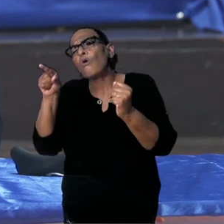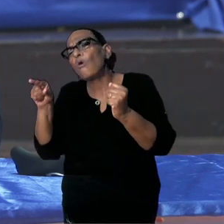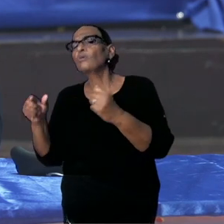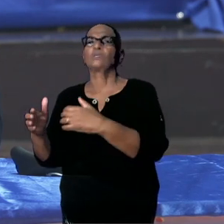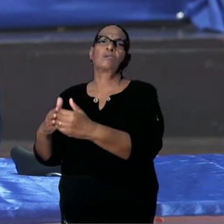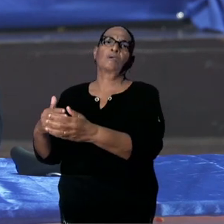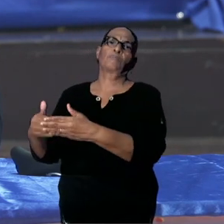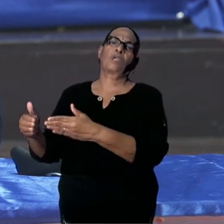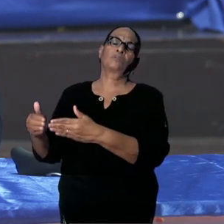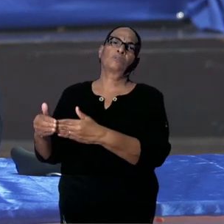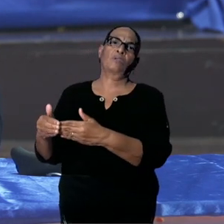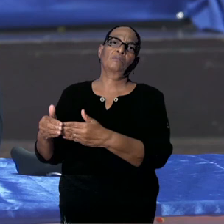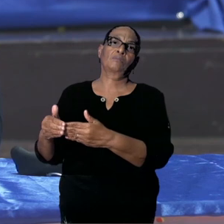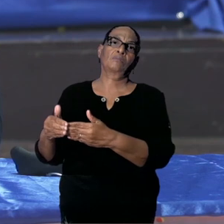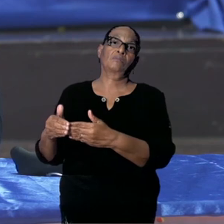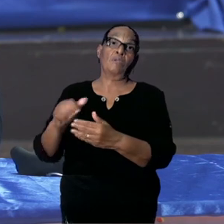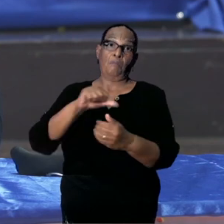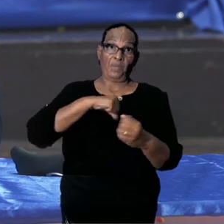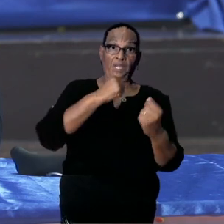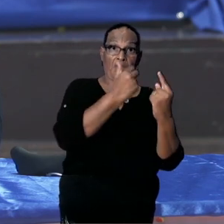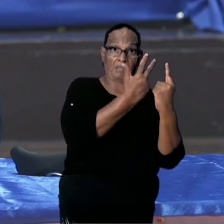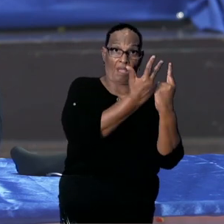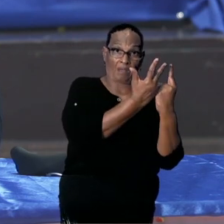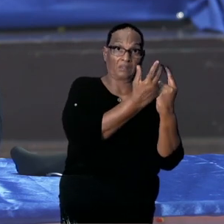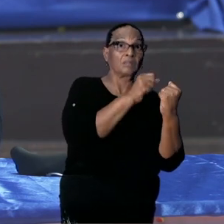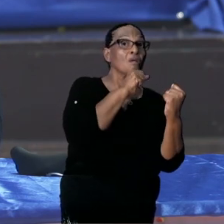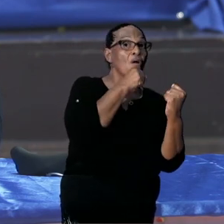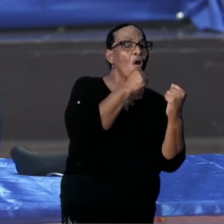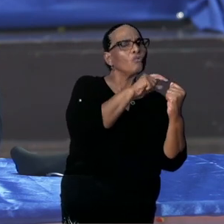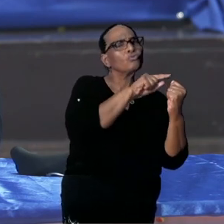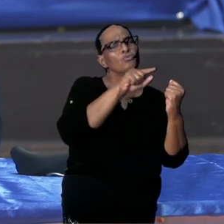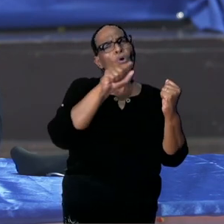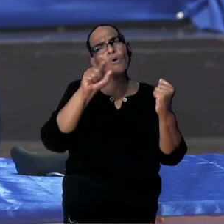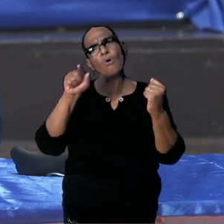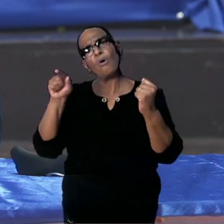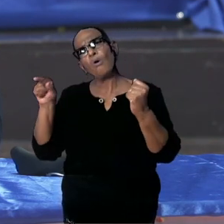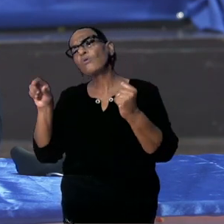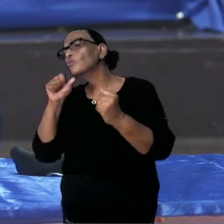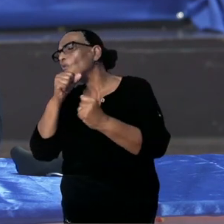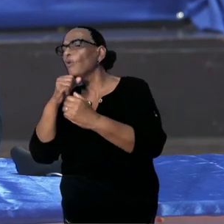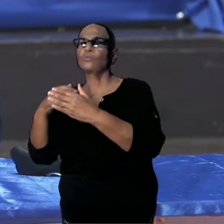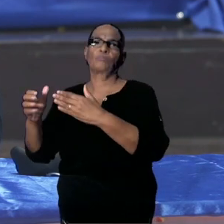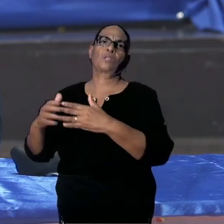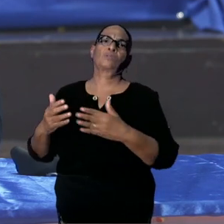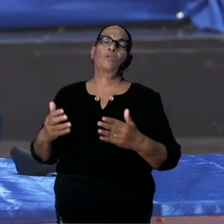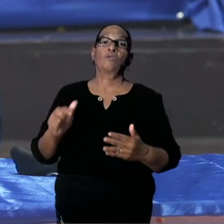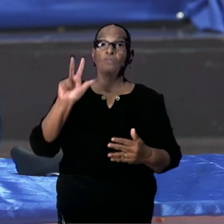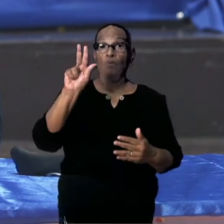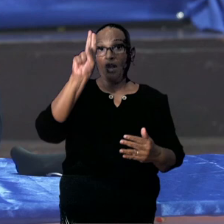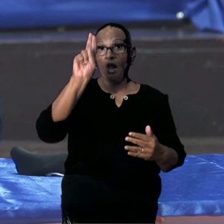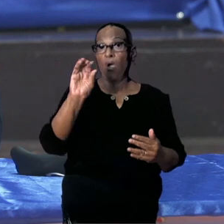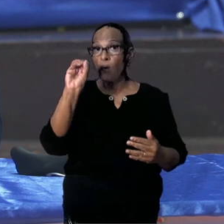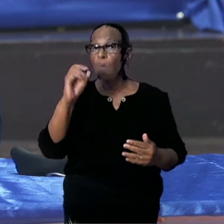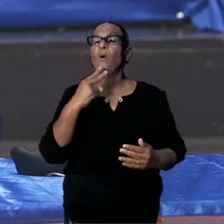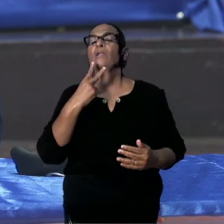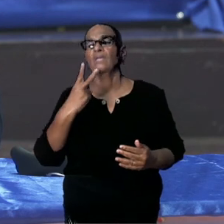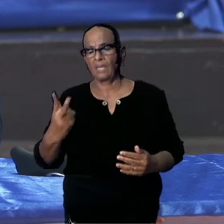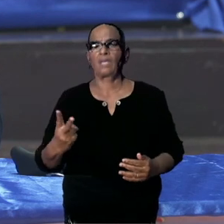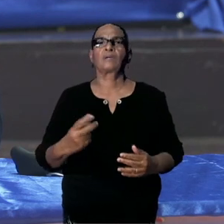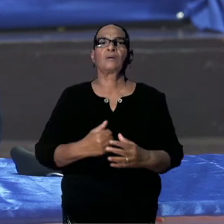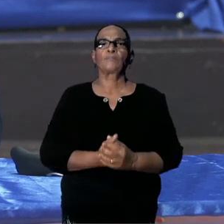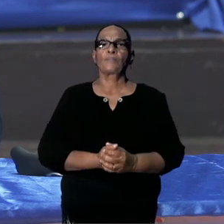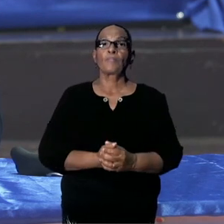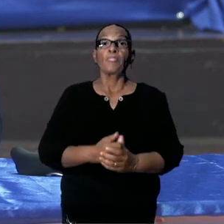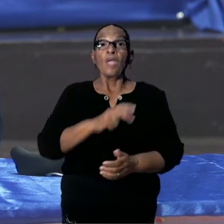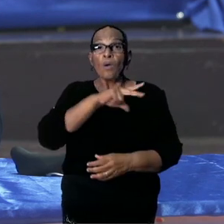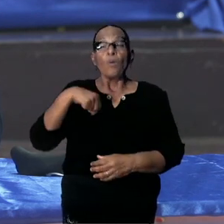En dat zal ook een van de documenten zijn die gekeken zal worden vanuit de WHO. Dus wij zijn uiteraard